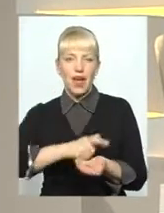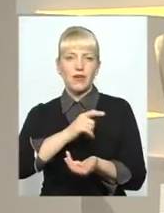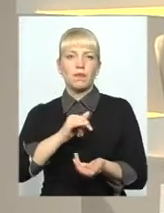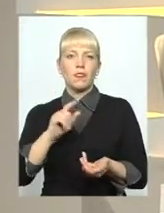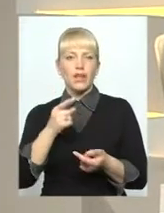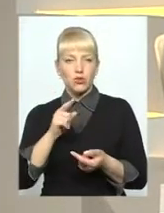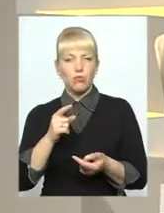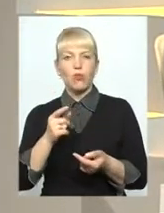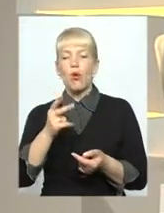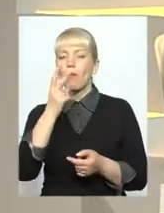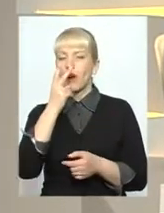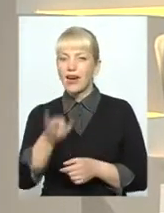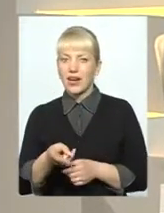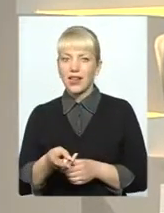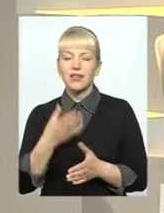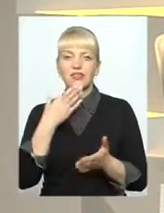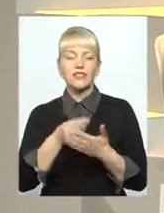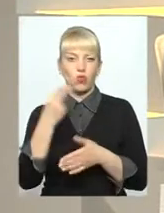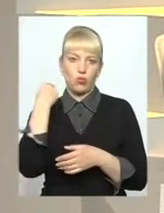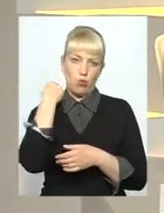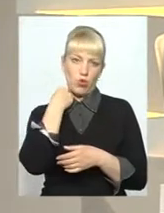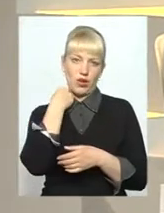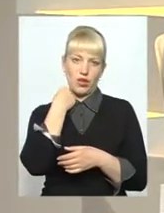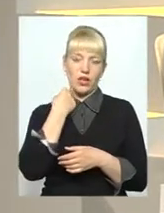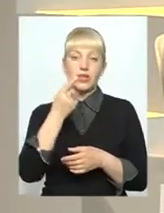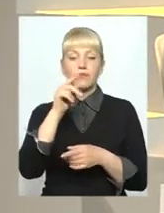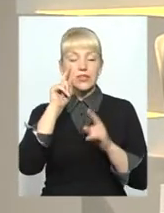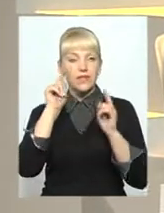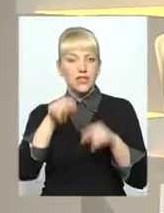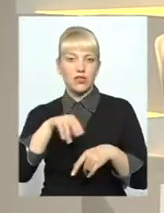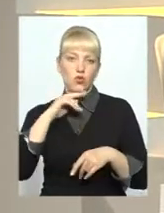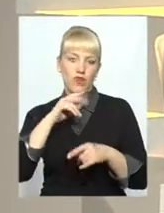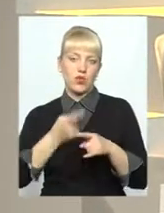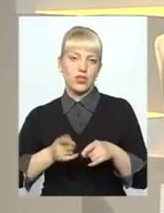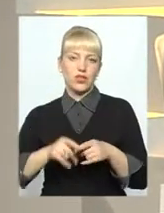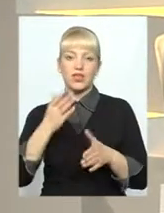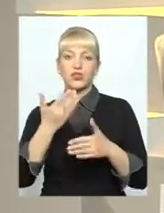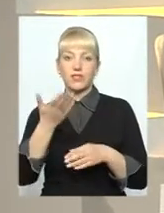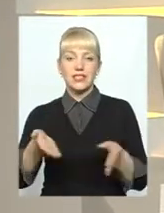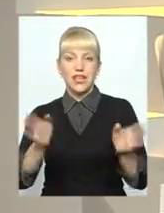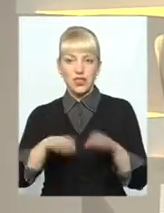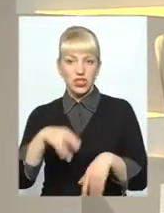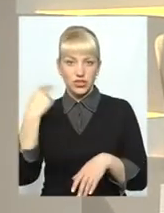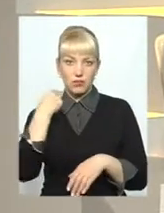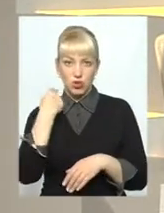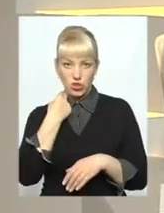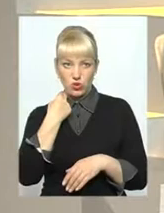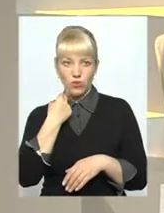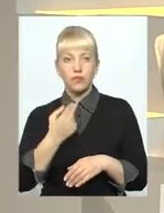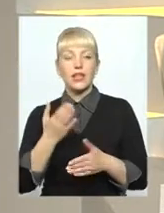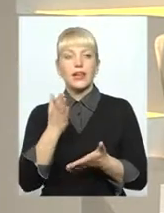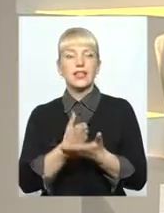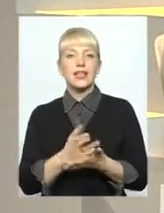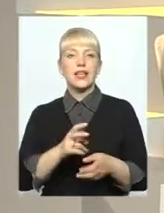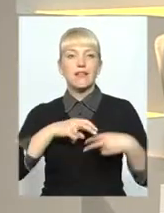Тому перегляньте свої борги, зверніть увагу на те, якщо ви залишитеся боржником, є